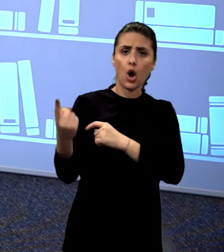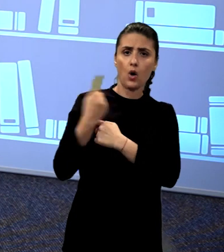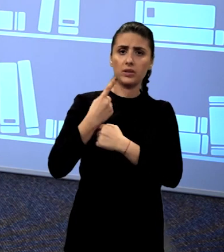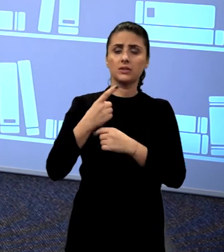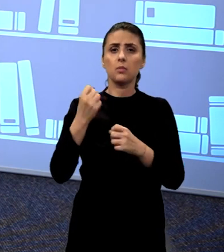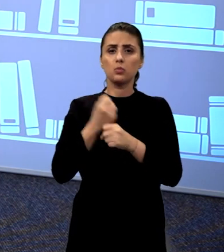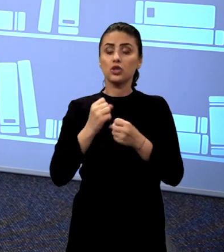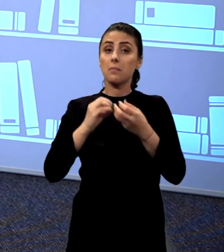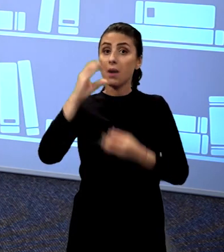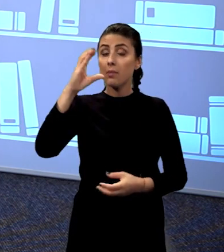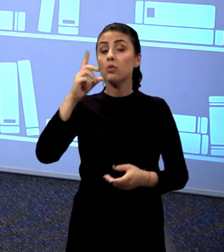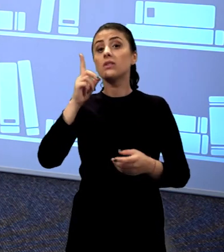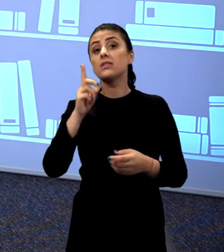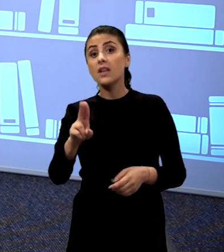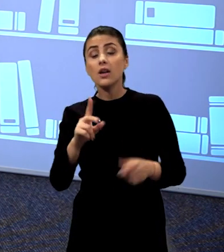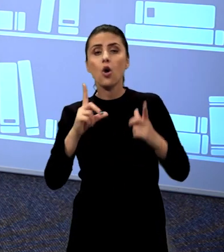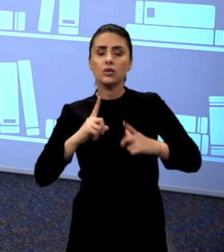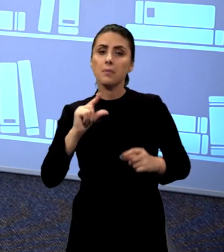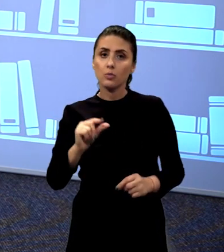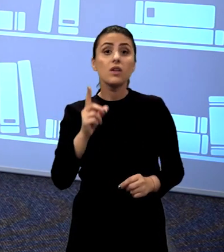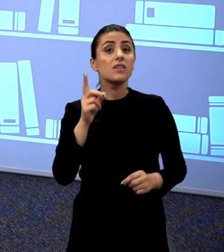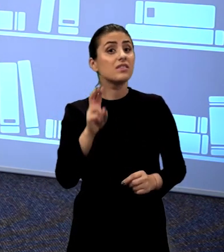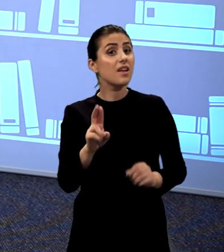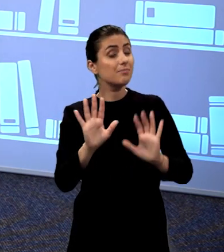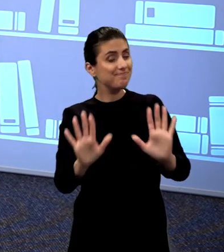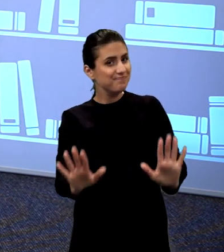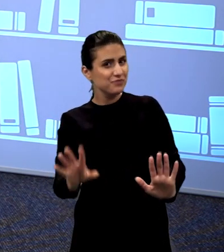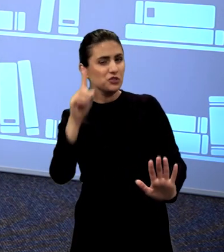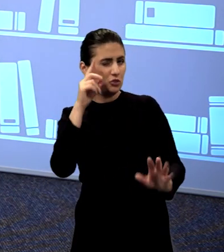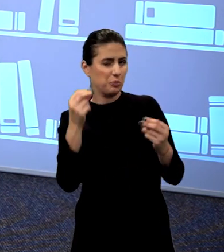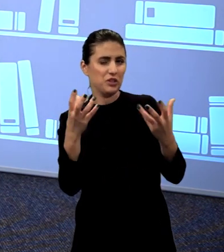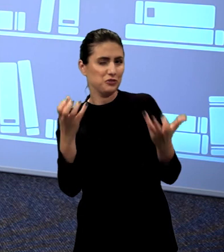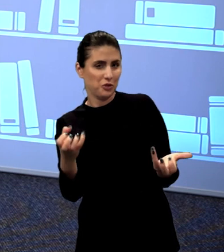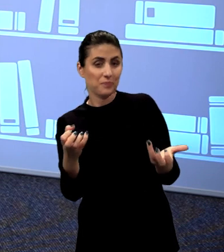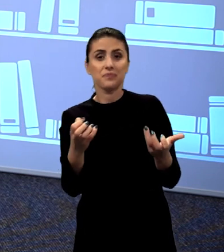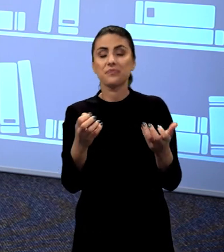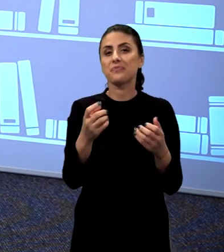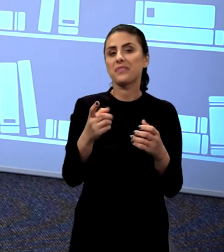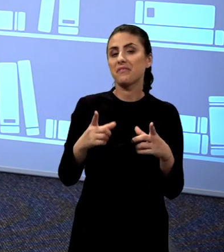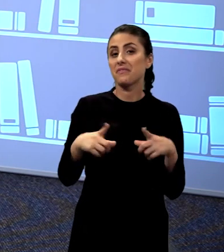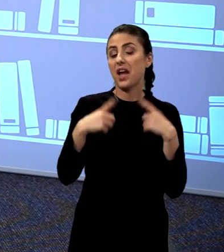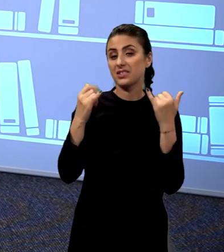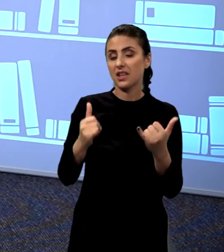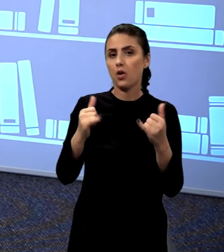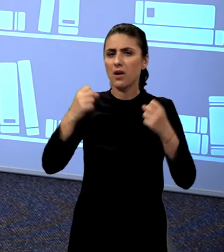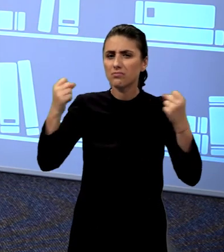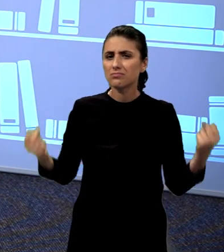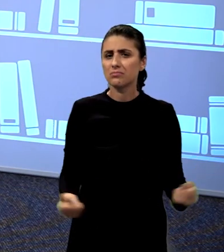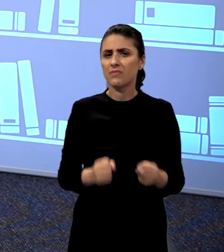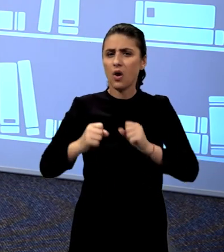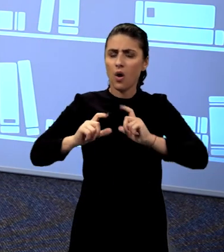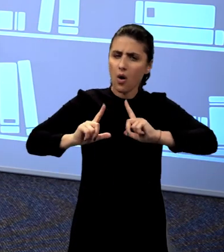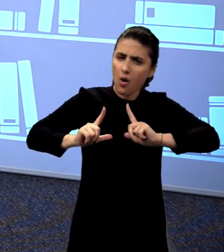odihnim mai puțin, dar, vai, lucrurile nu stau deloc mai bine. Sindromul extenuării se poate